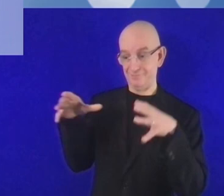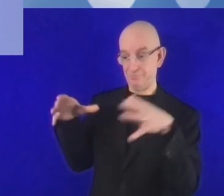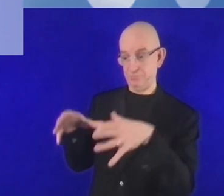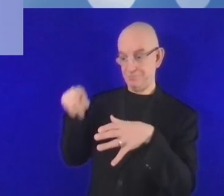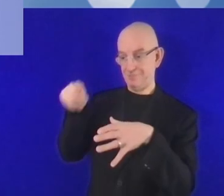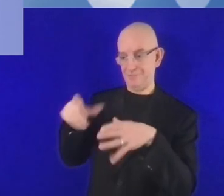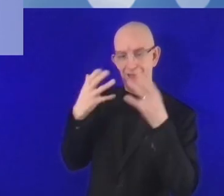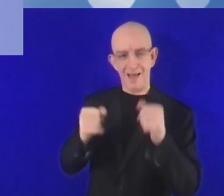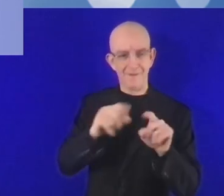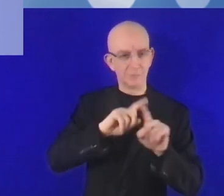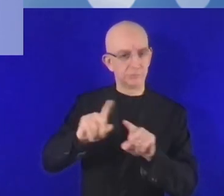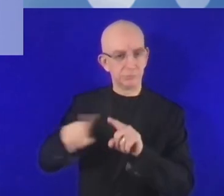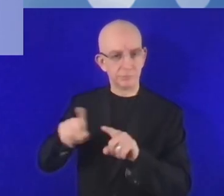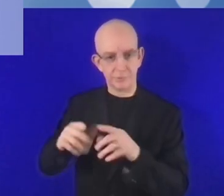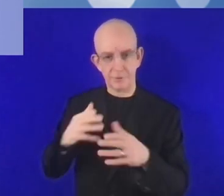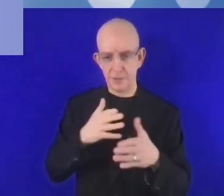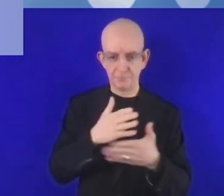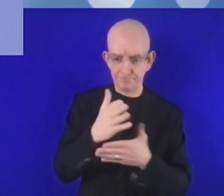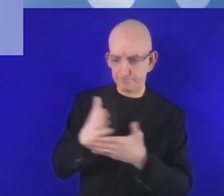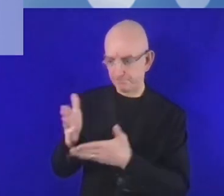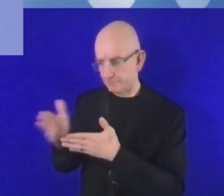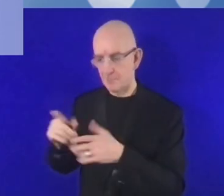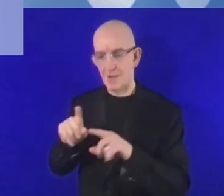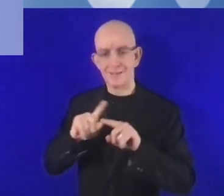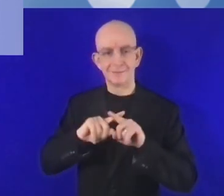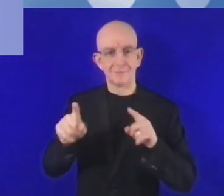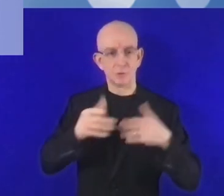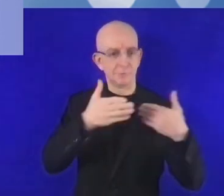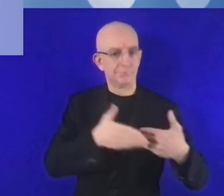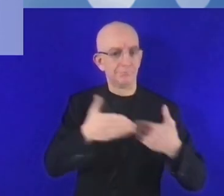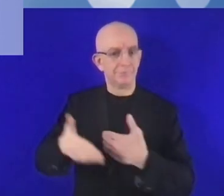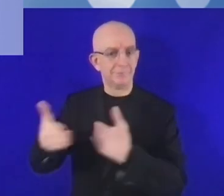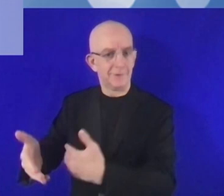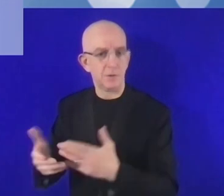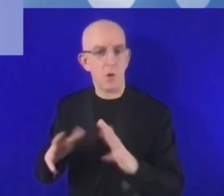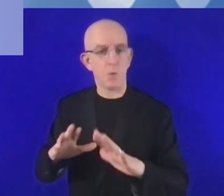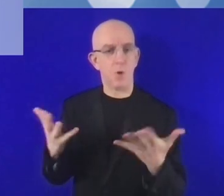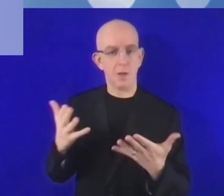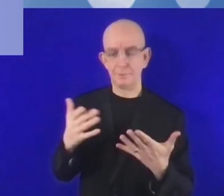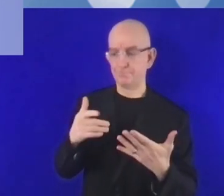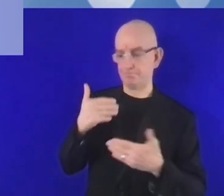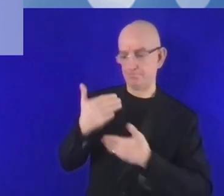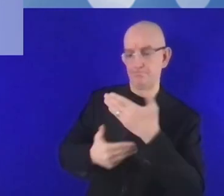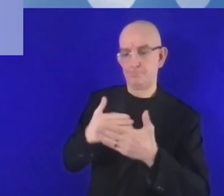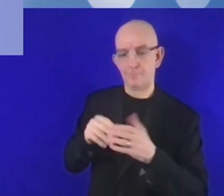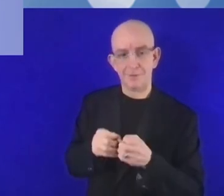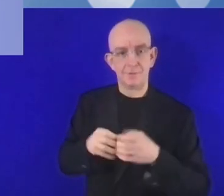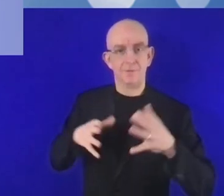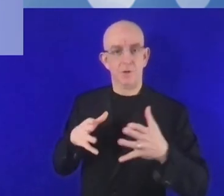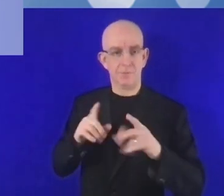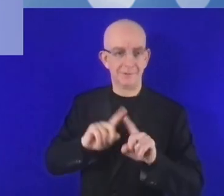بالتالي لدينا نماذج تمويل مختلفة نحتاج إليها على مختلف مراحل